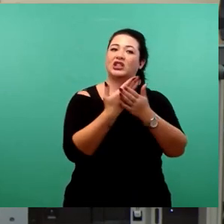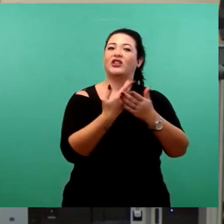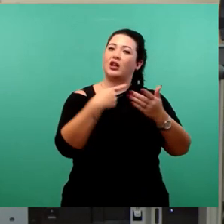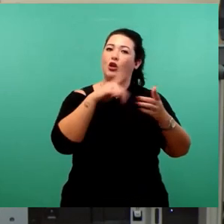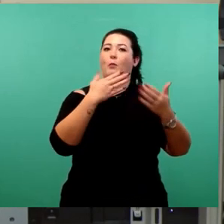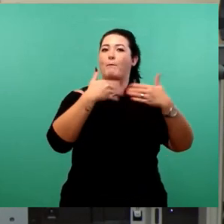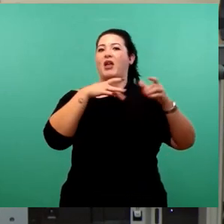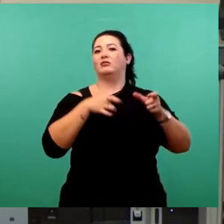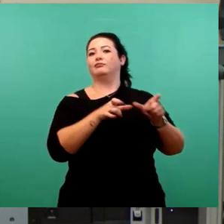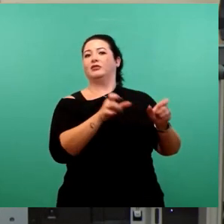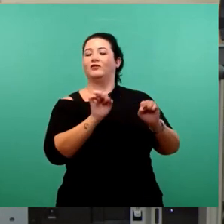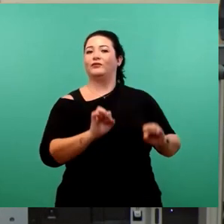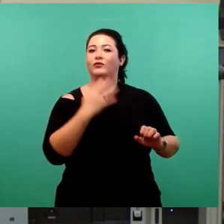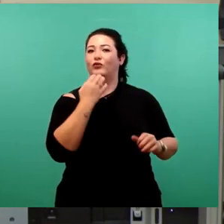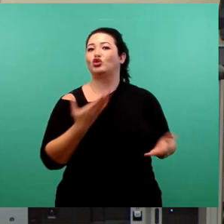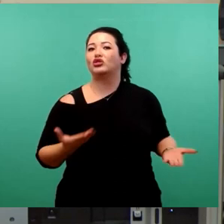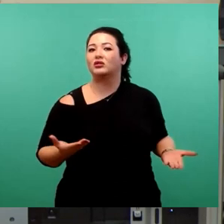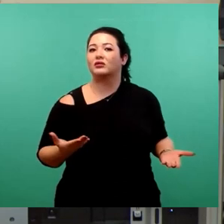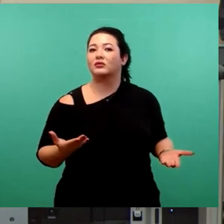tatsächlich hier arbeiten möchte.